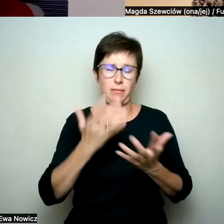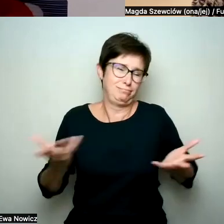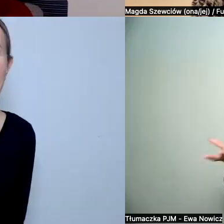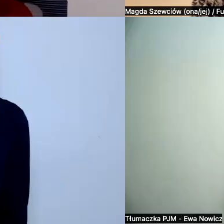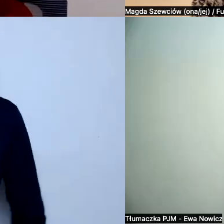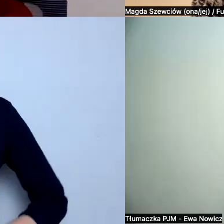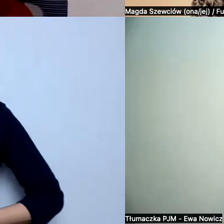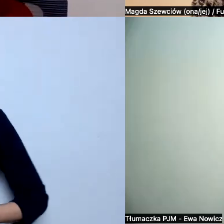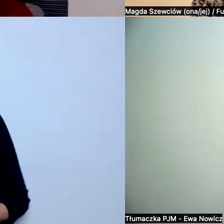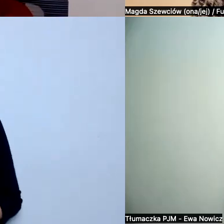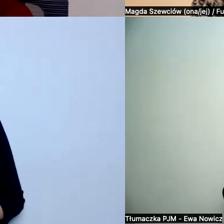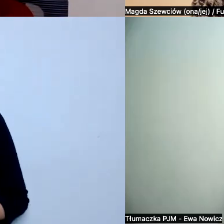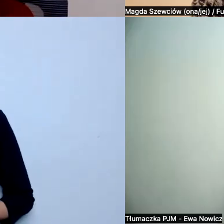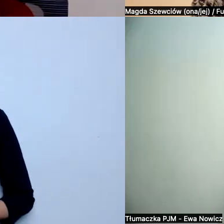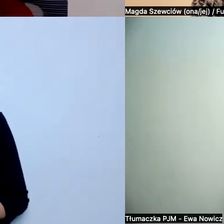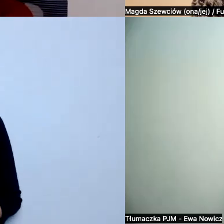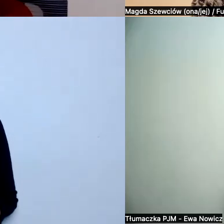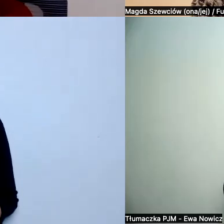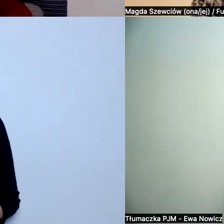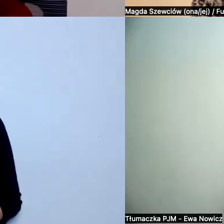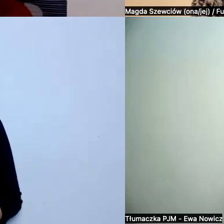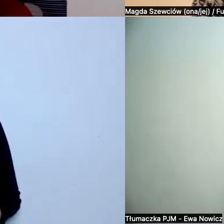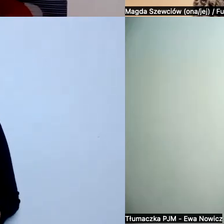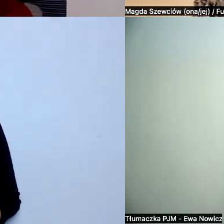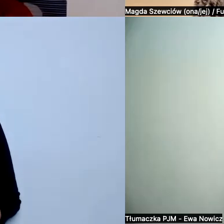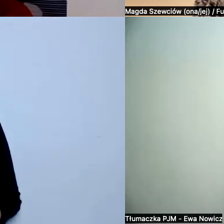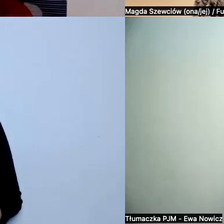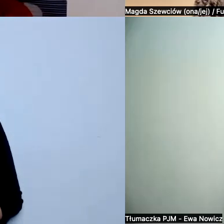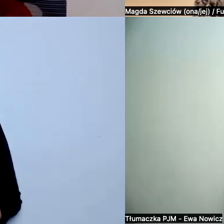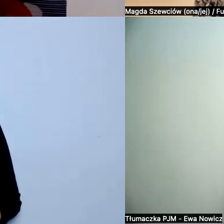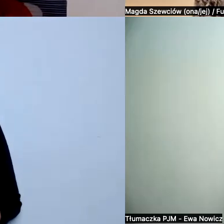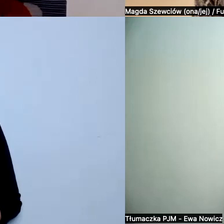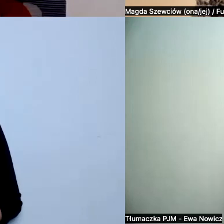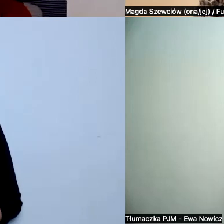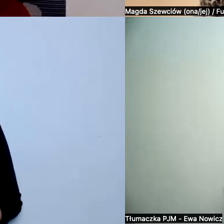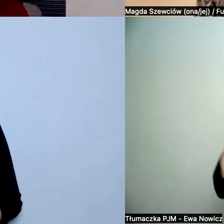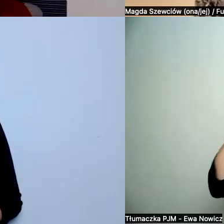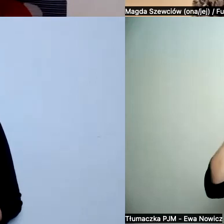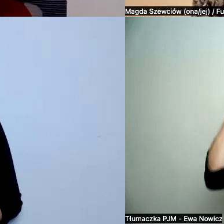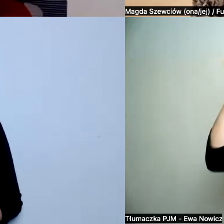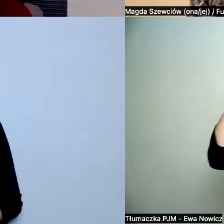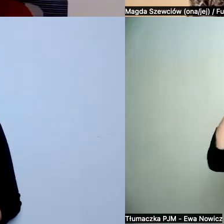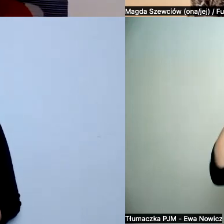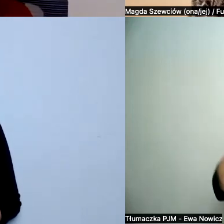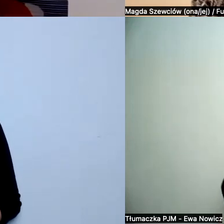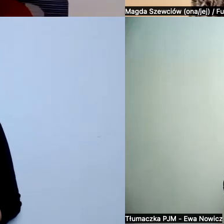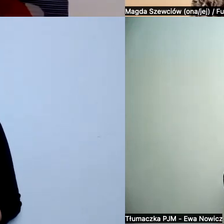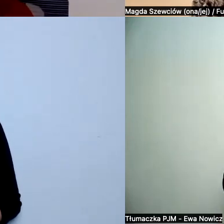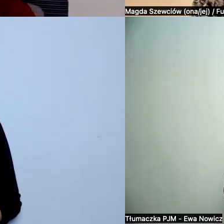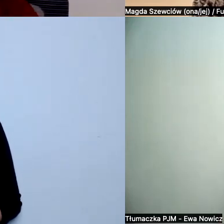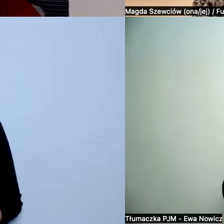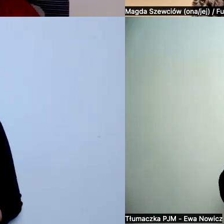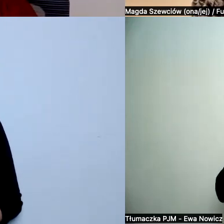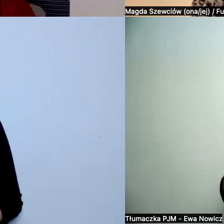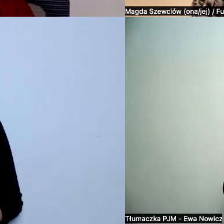to tak naprawdę jest chyba tylko jedyna droga do tego, żeby się czegoś nauczyć, że po prostu tu się potknę, a tam pójdę dalej.